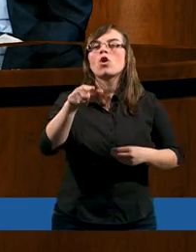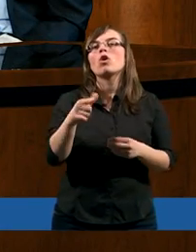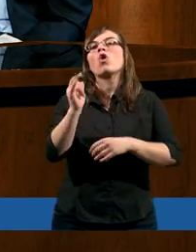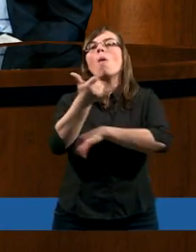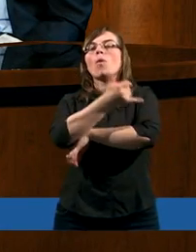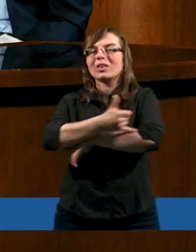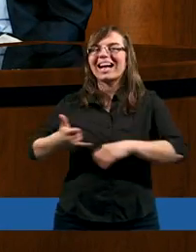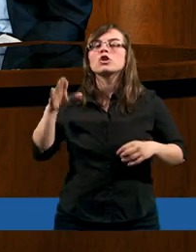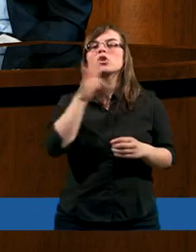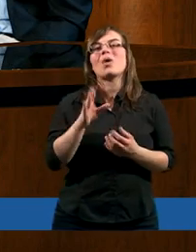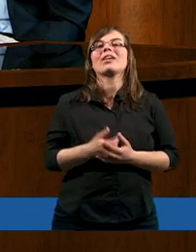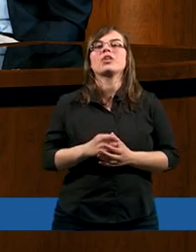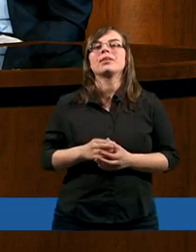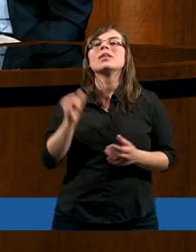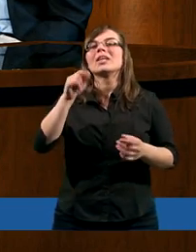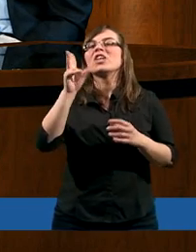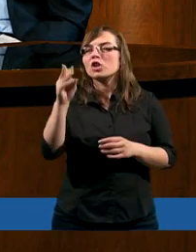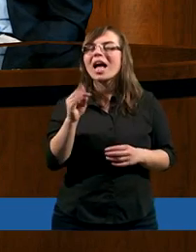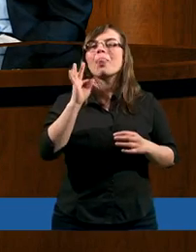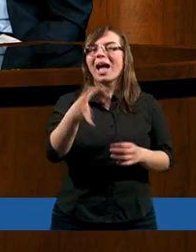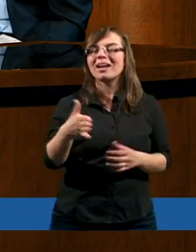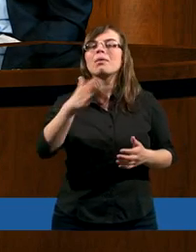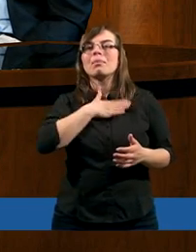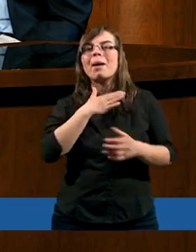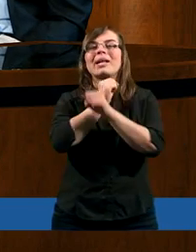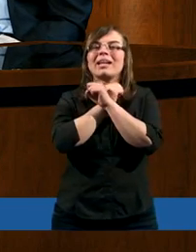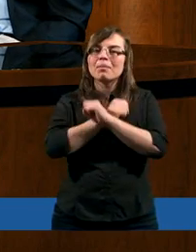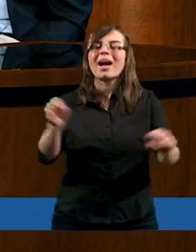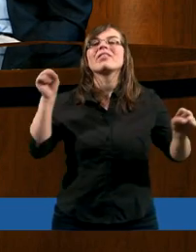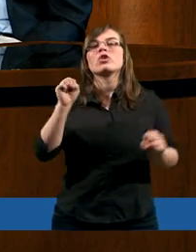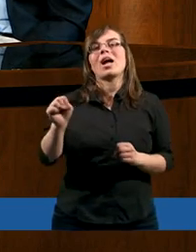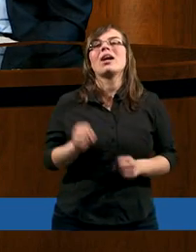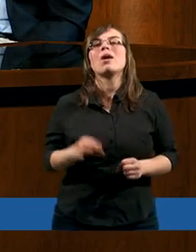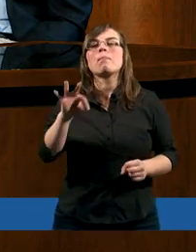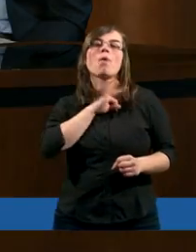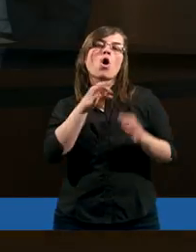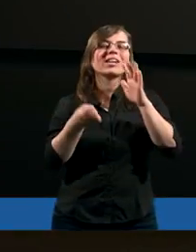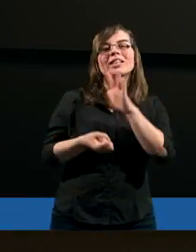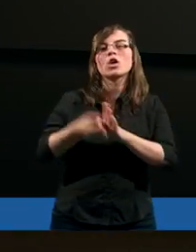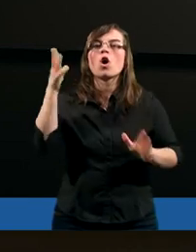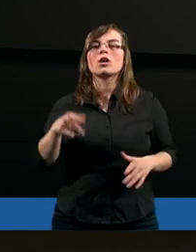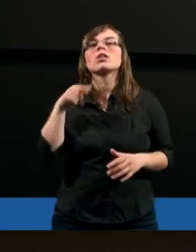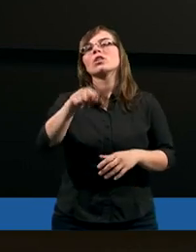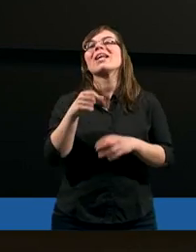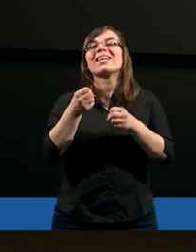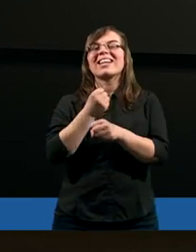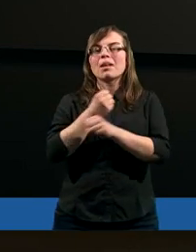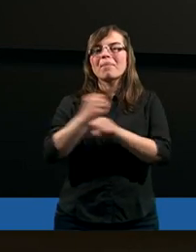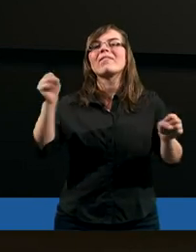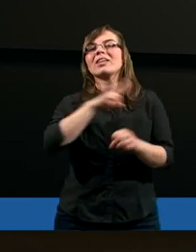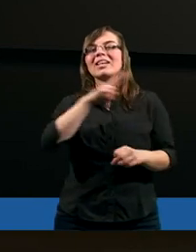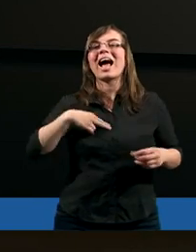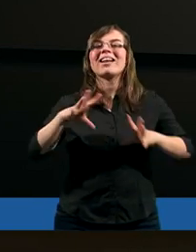co podkreśliłeś i że takiego mamy Zbawiciela. Moi drodzy, to jest